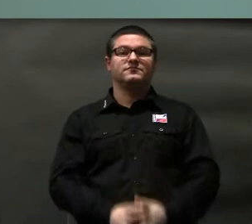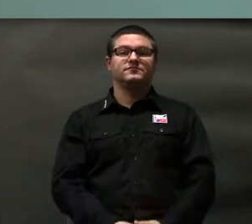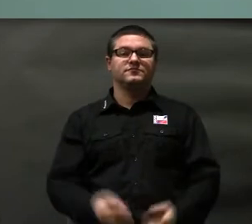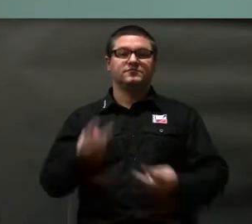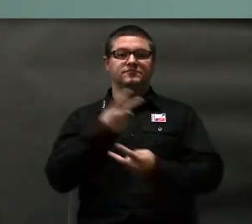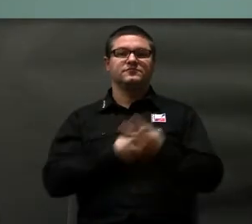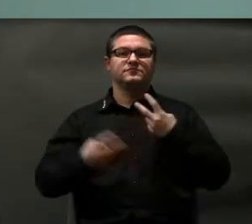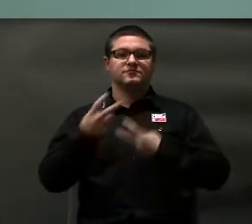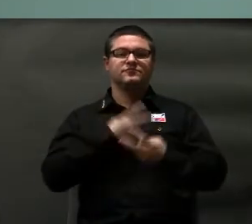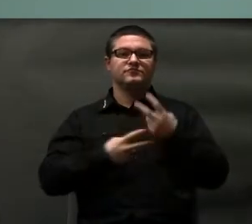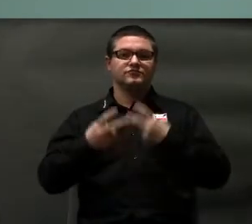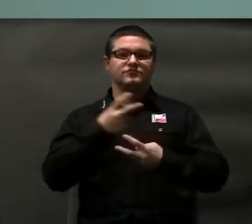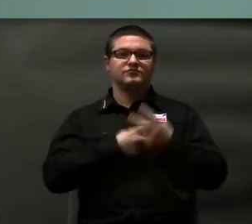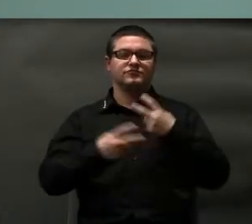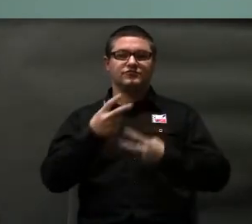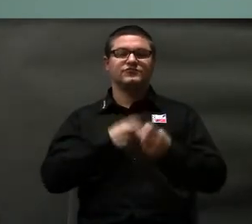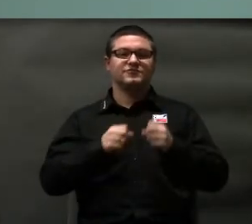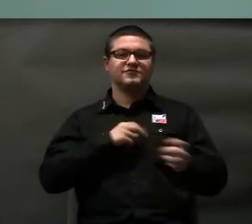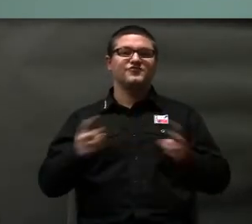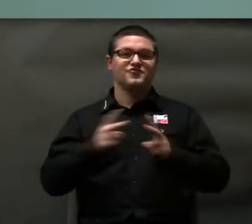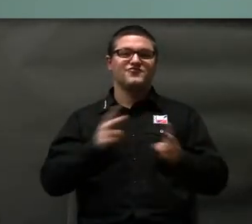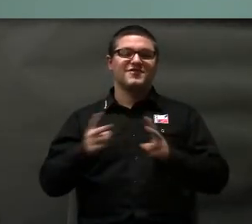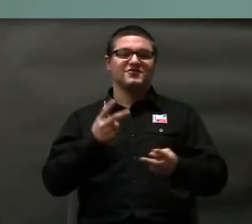Szukanie tłumacza, ewidentnie, teraz jest taki moment po prostu.